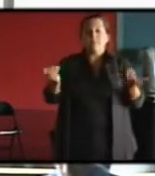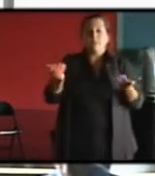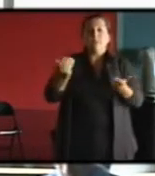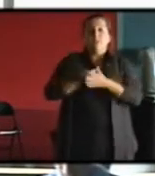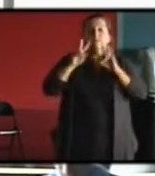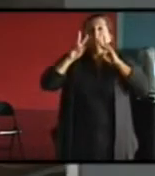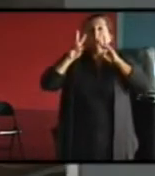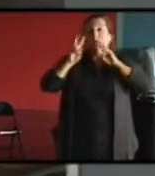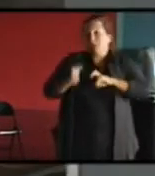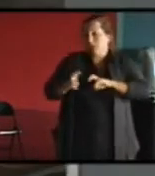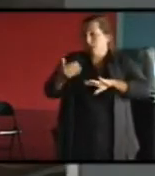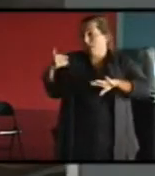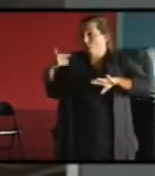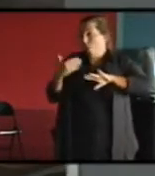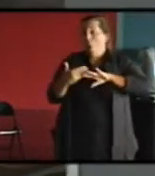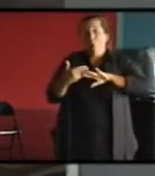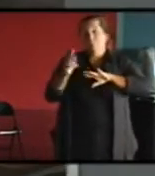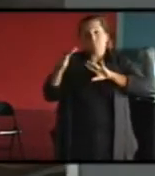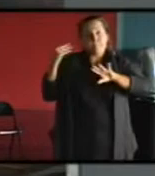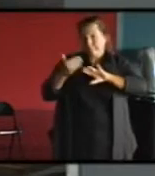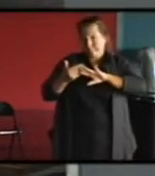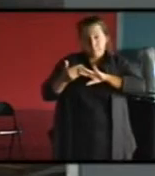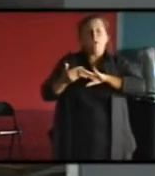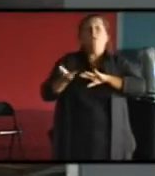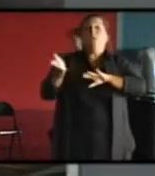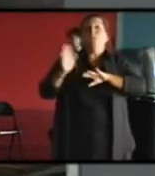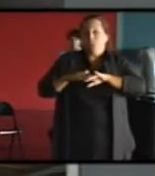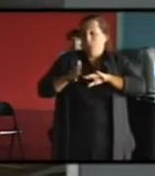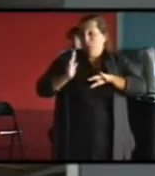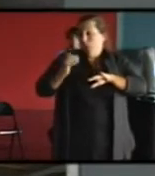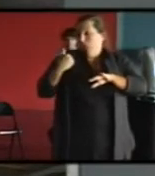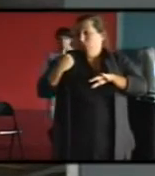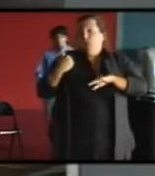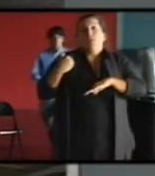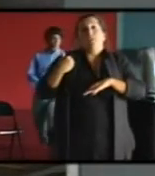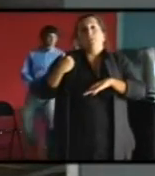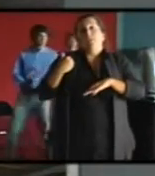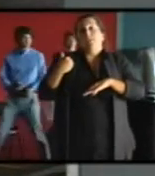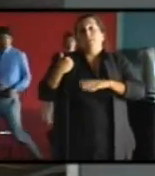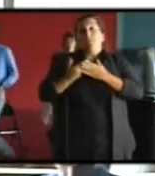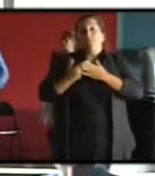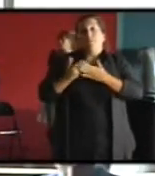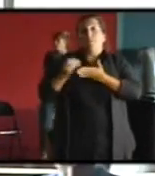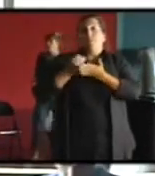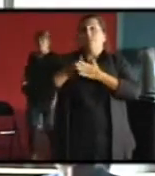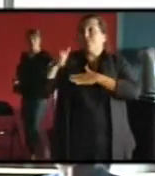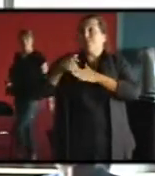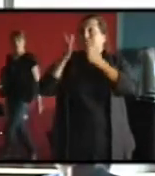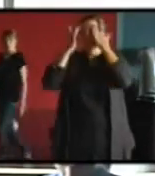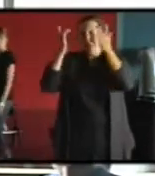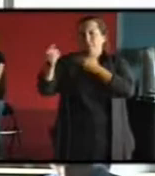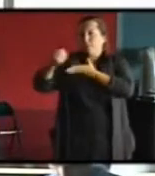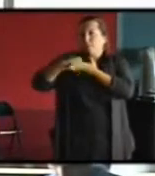peu une analyse tout de même encore théorique, depuis quelques années, on a quelques retours d'expérience. Donc,